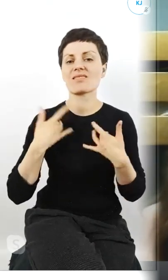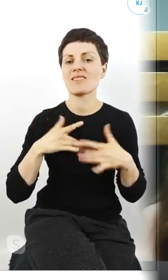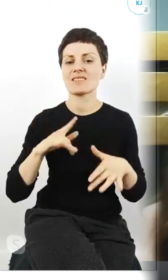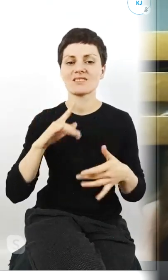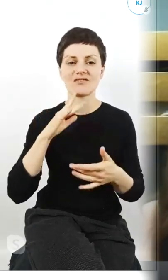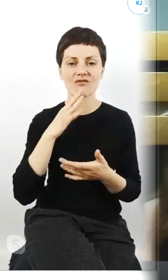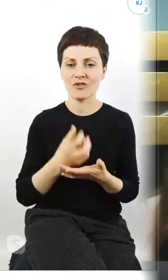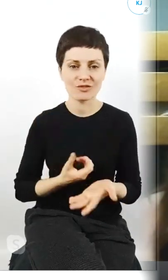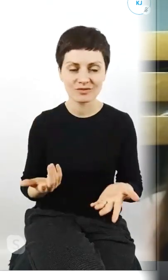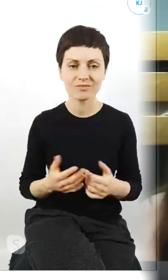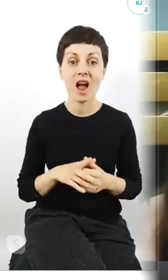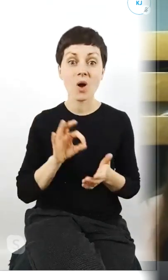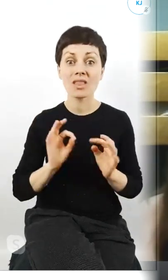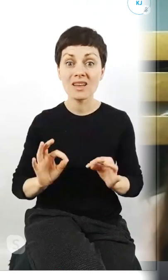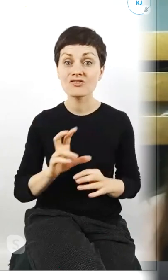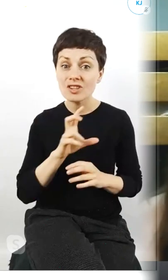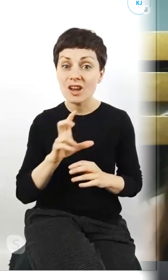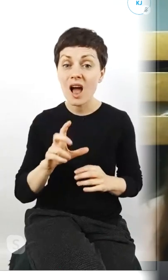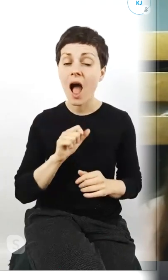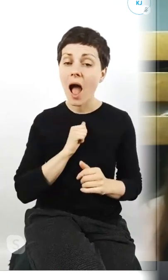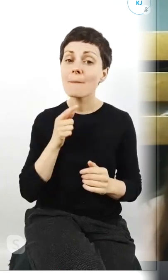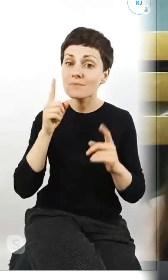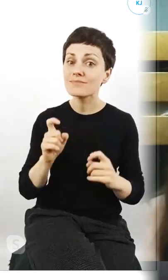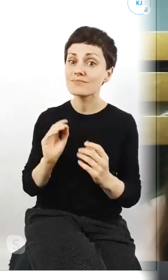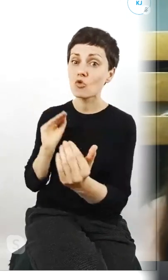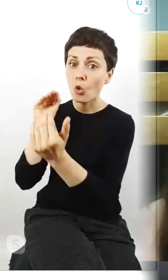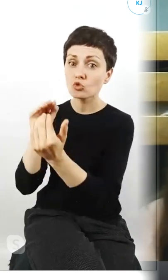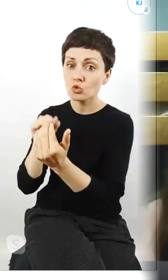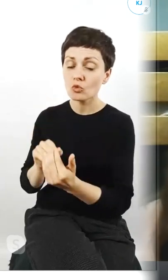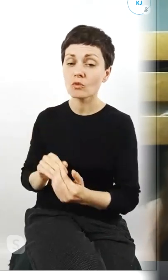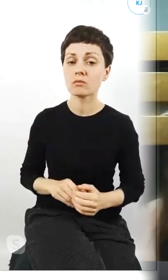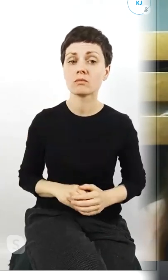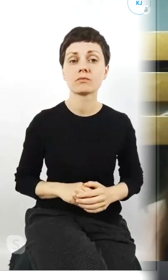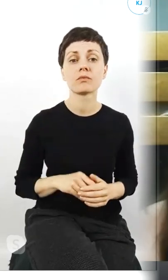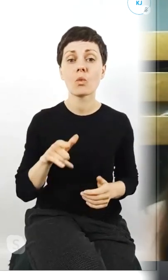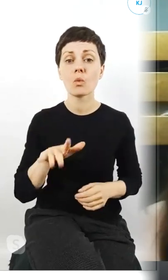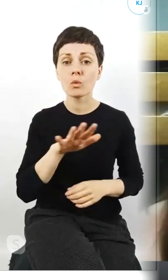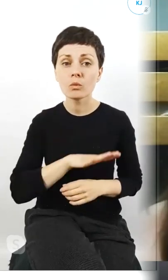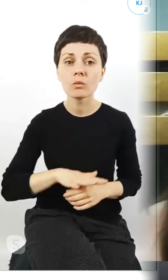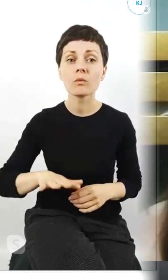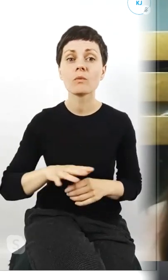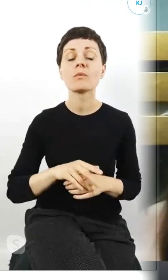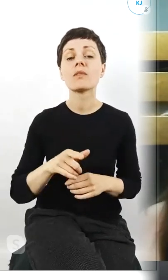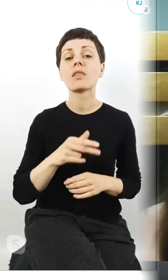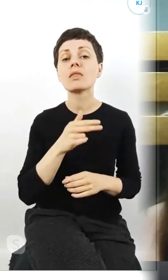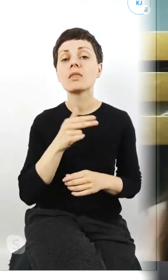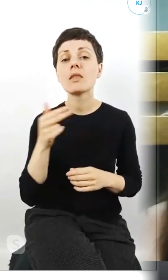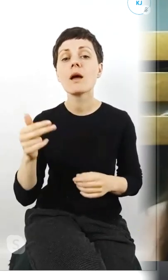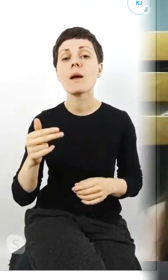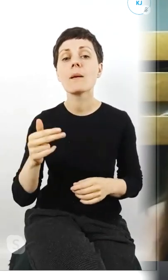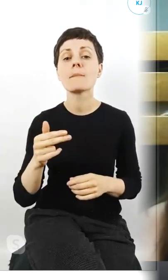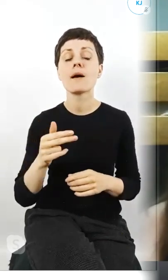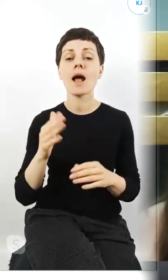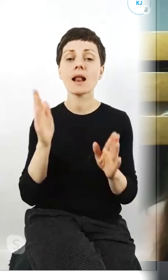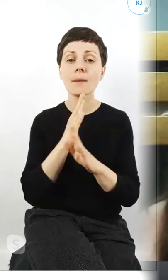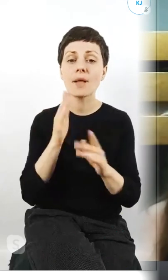żeby się zacząć do nich dostosowywać właśnie w obrębie kwestii klimatycznych i energetycznych